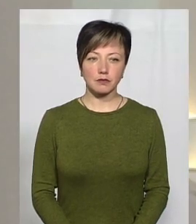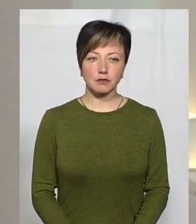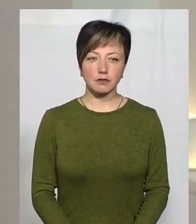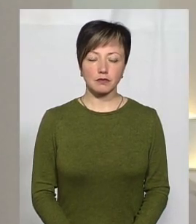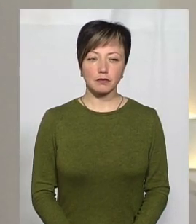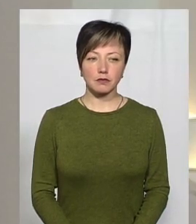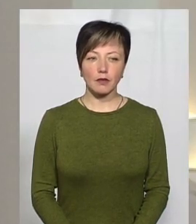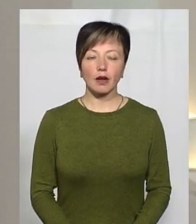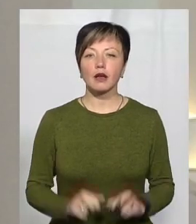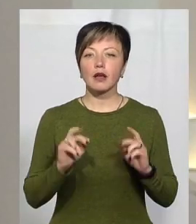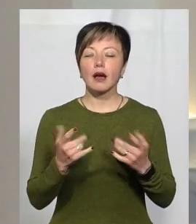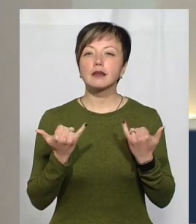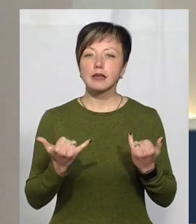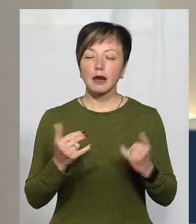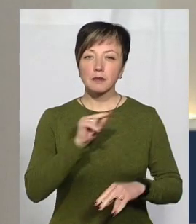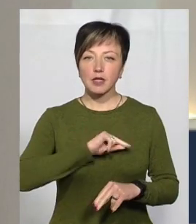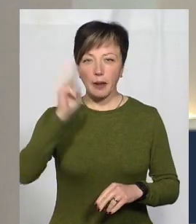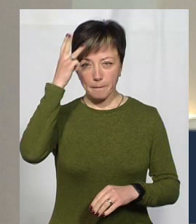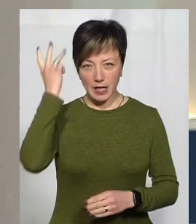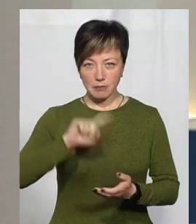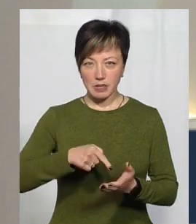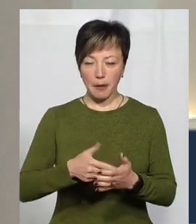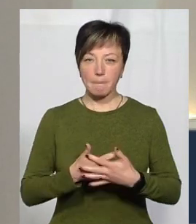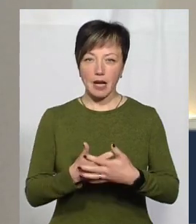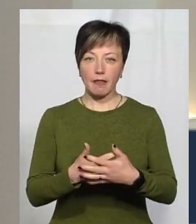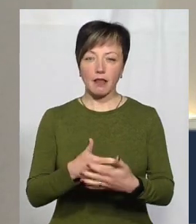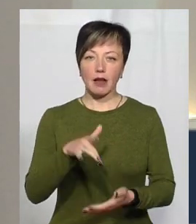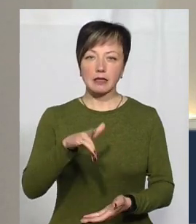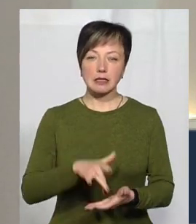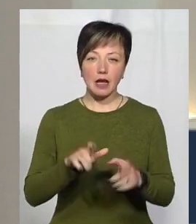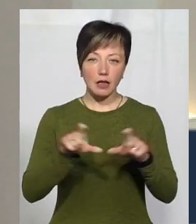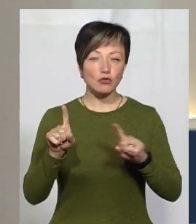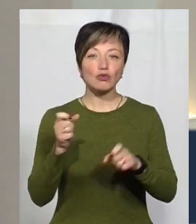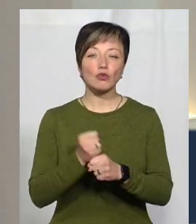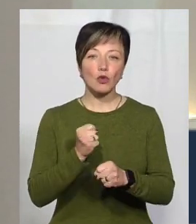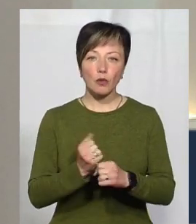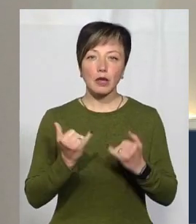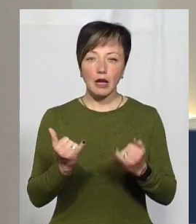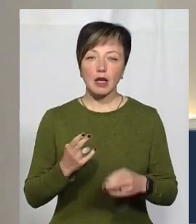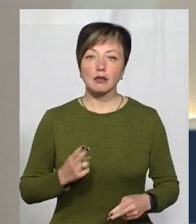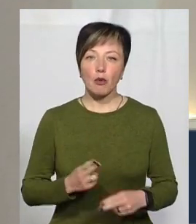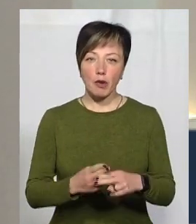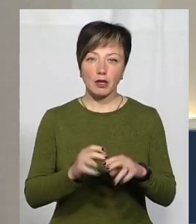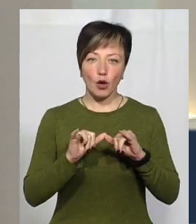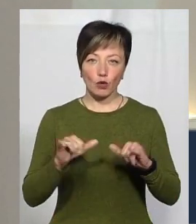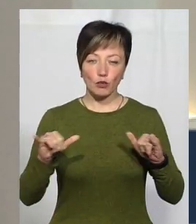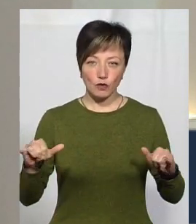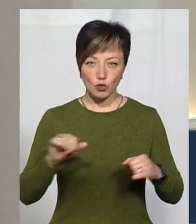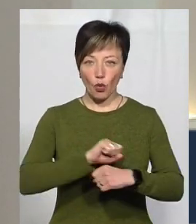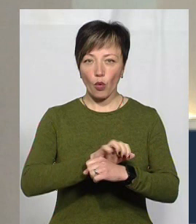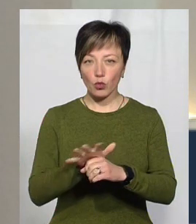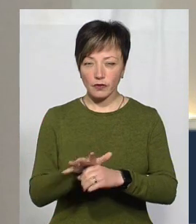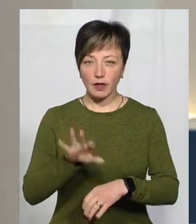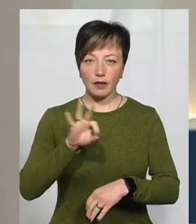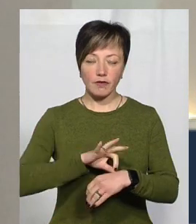Як зараз працює Хмельницький міський перинатальний центр? Що там робиться для запобігання розповсюдженню